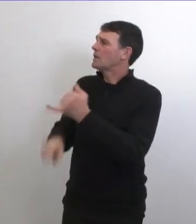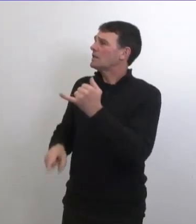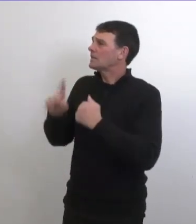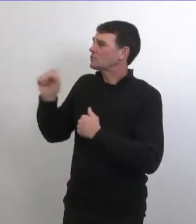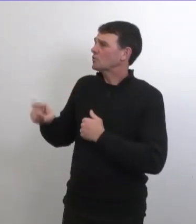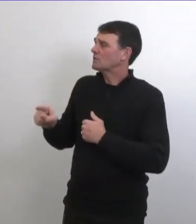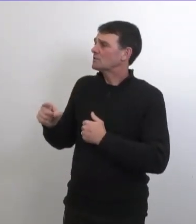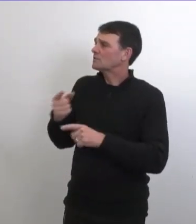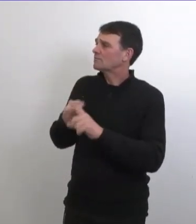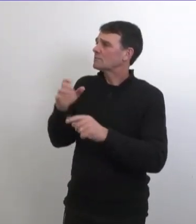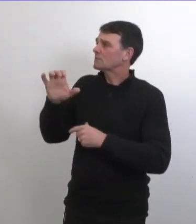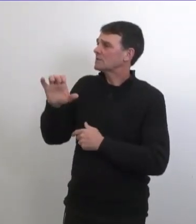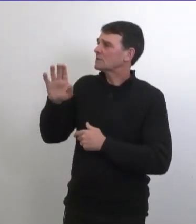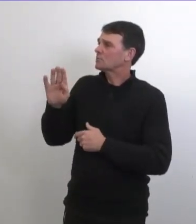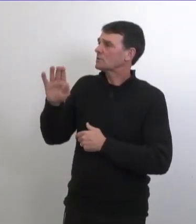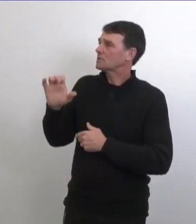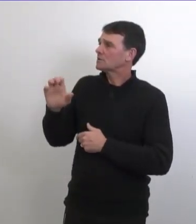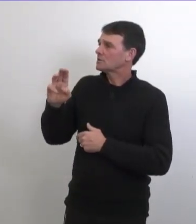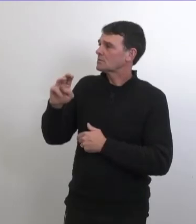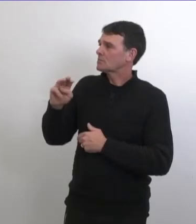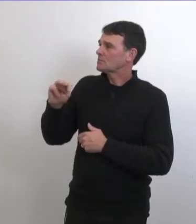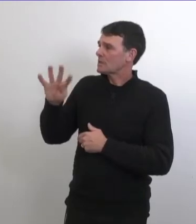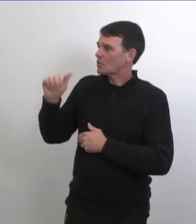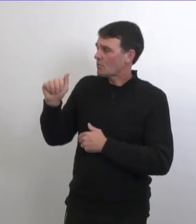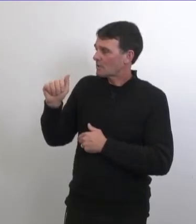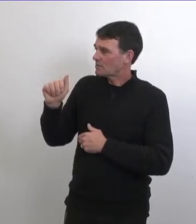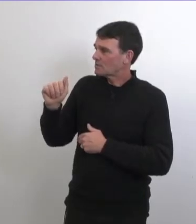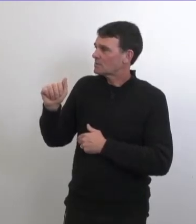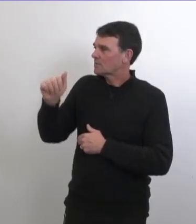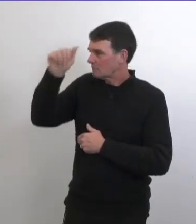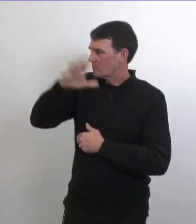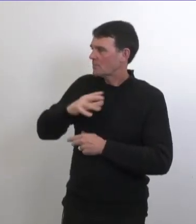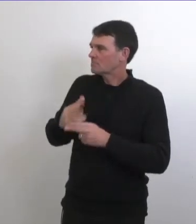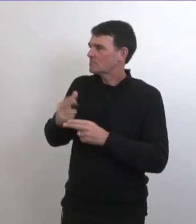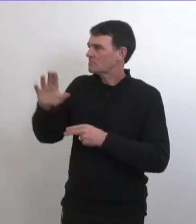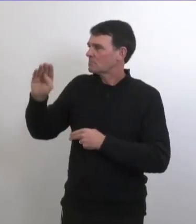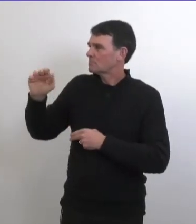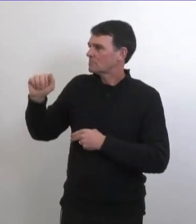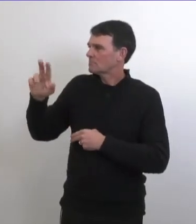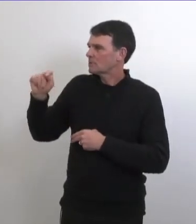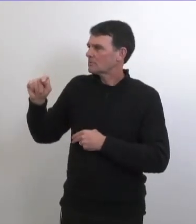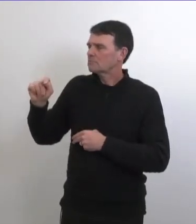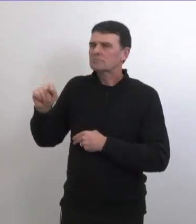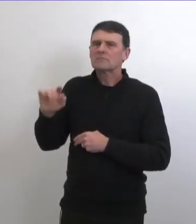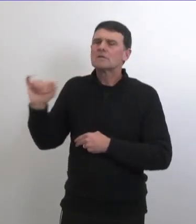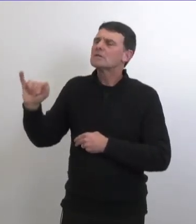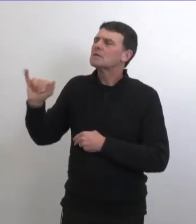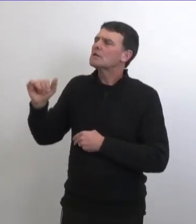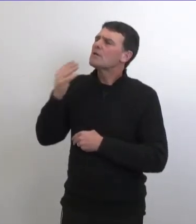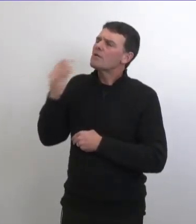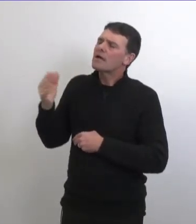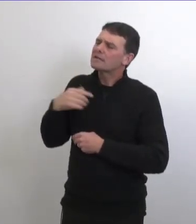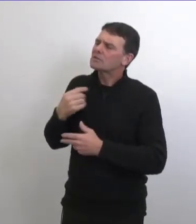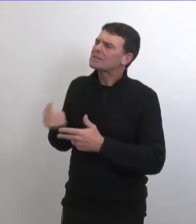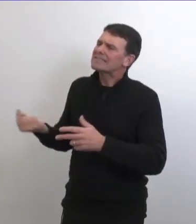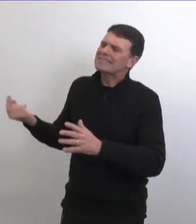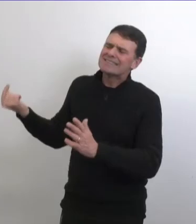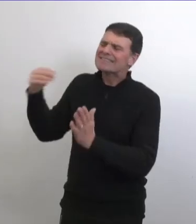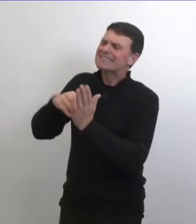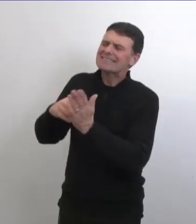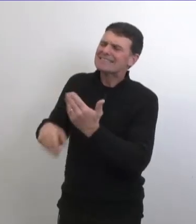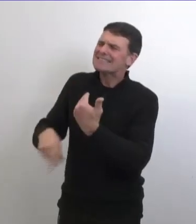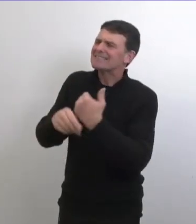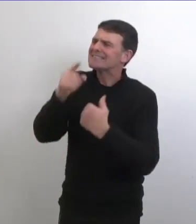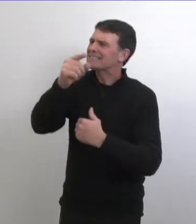cet après midi de cbc manitoba bach bonjour docteur à toi revenir